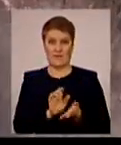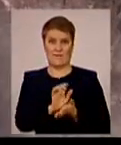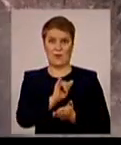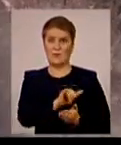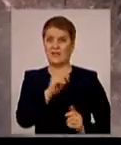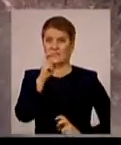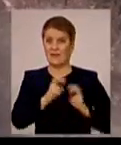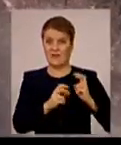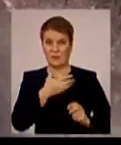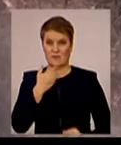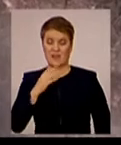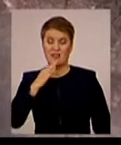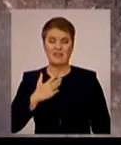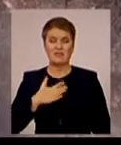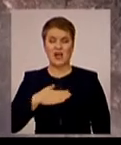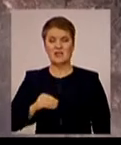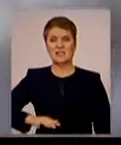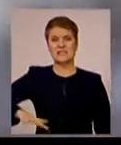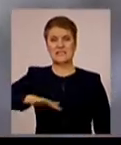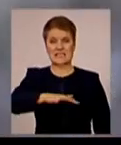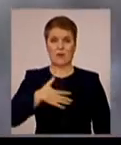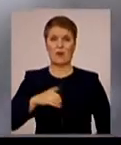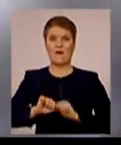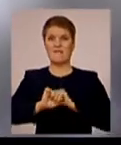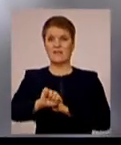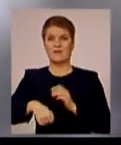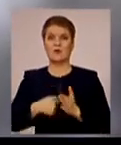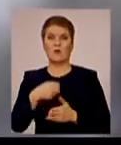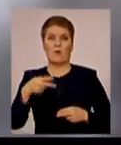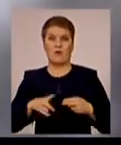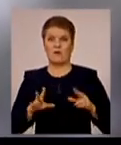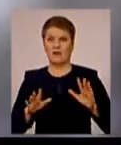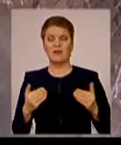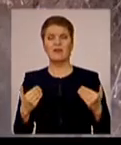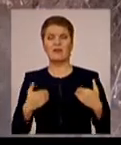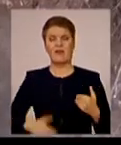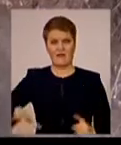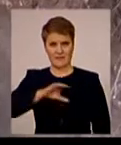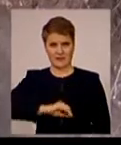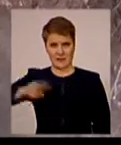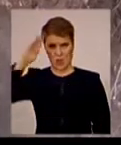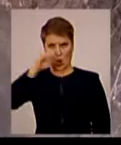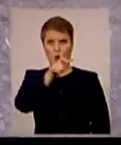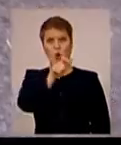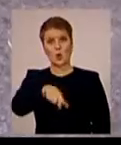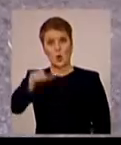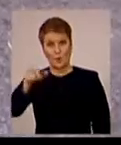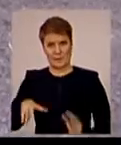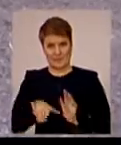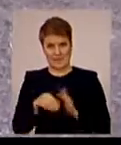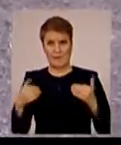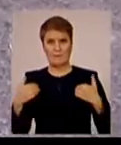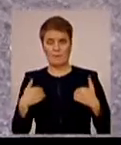Це наша земля і ми її будемо відставити до кінця. Не тільки я, усі хлопці, які знаходяться зі мною, дуже